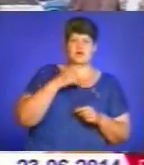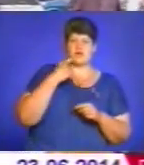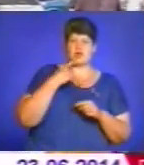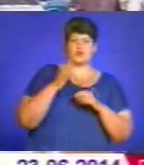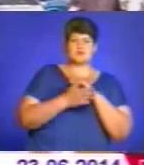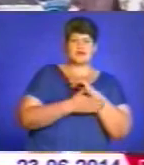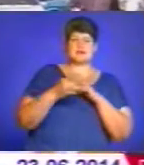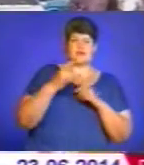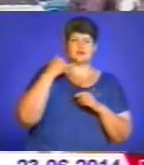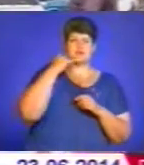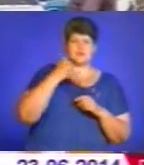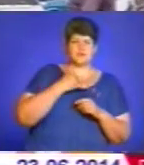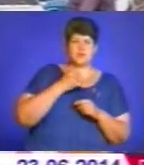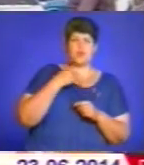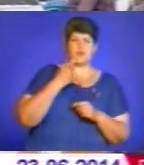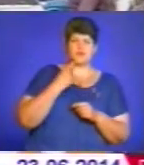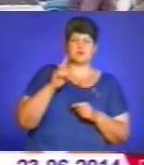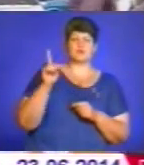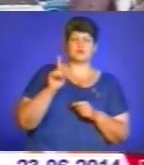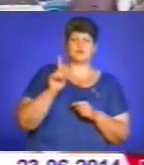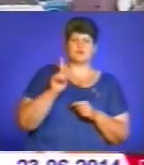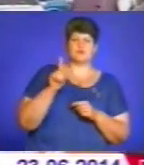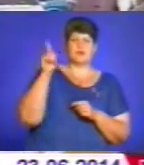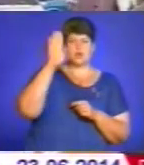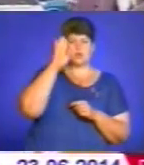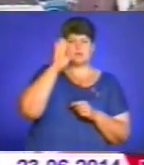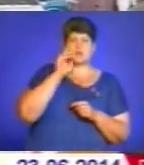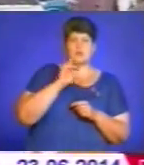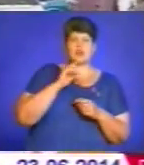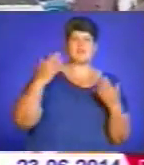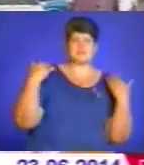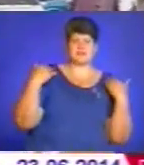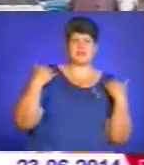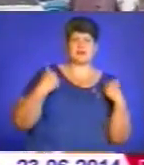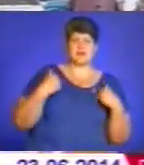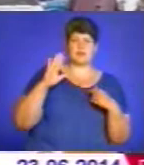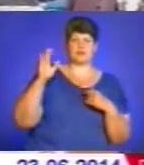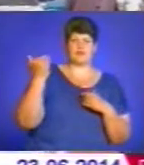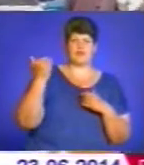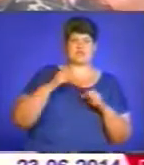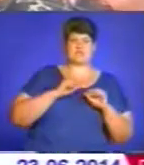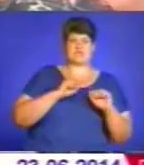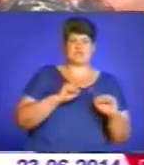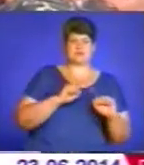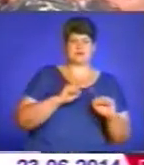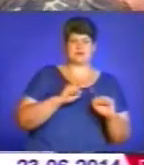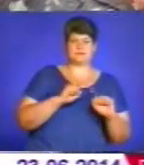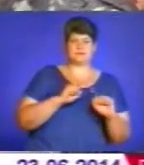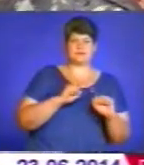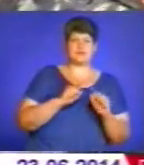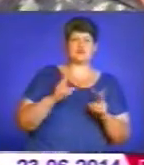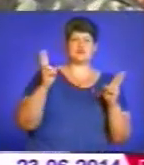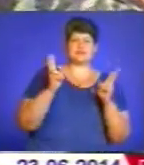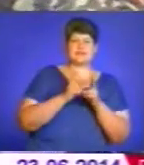раз, коли він до нас дзвонив, казав нам, що, каже, ви хлопці, поки віддихайте, а я буду вас захищати. Зустріти тіло